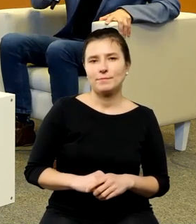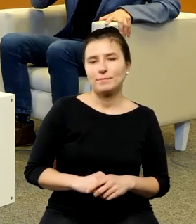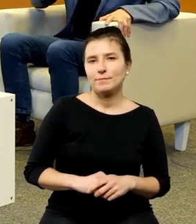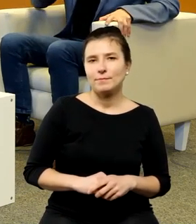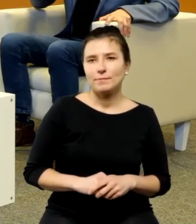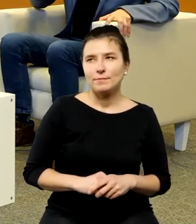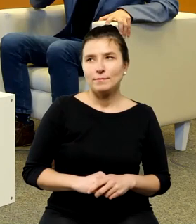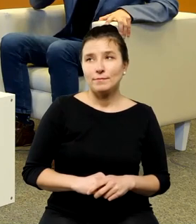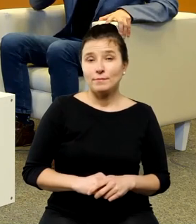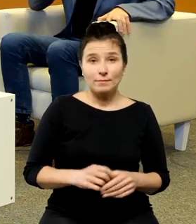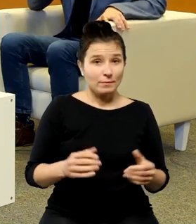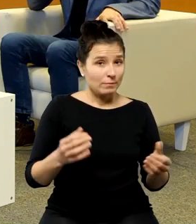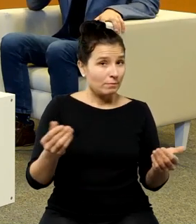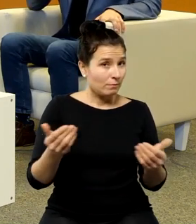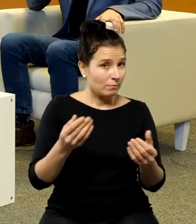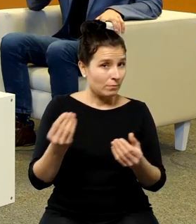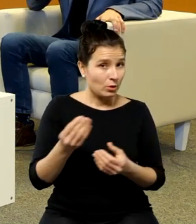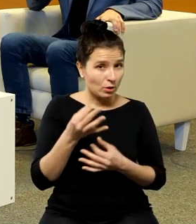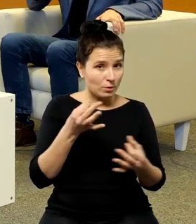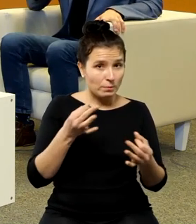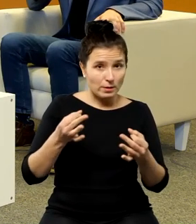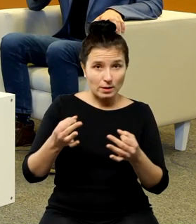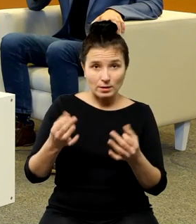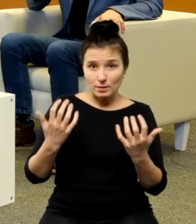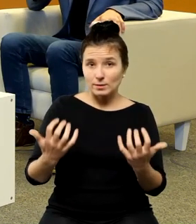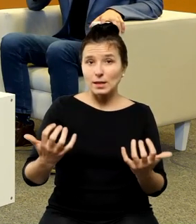Czy mamy jeszcze jakieś pytania na sali?